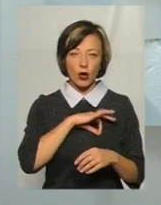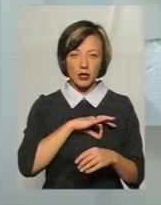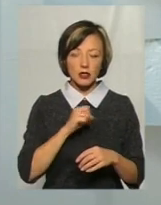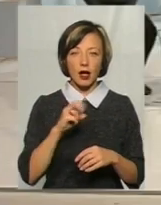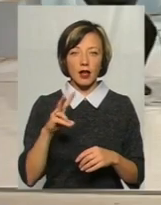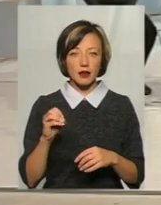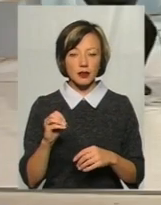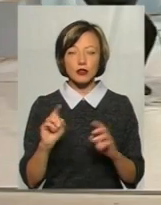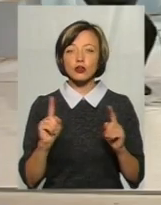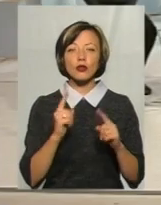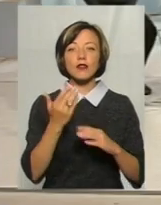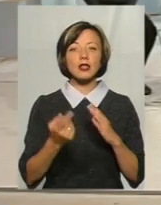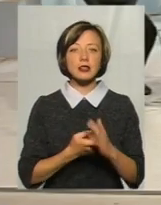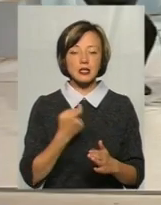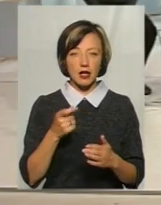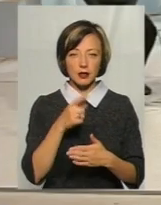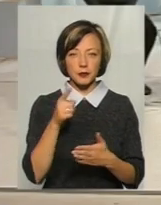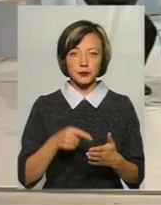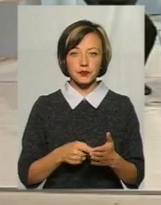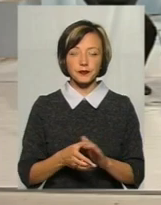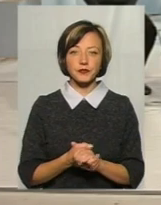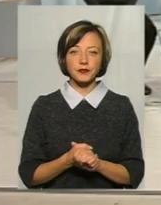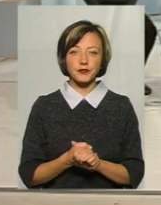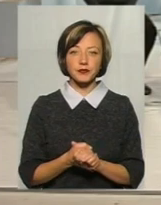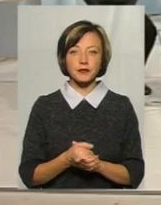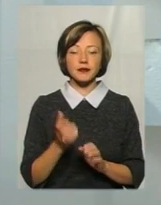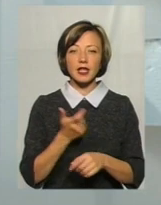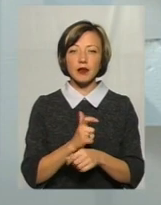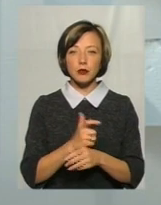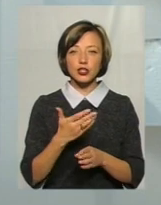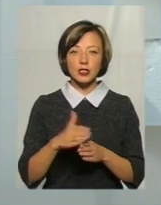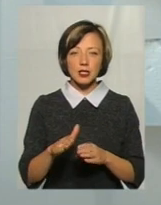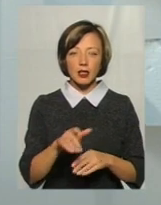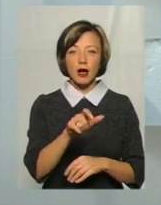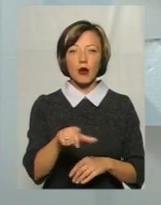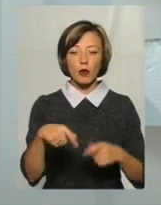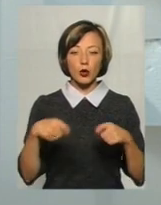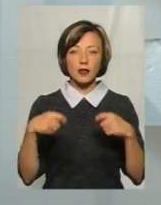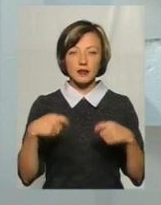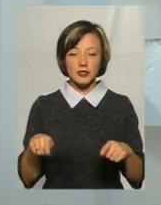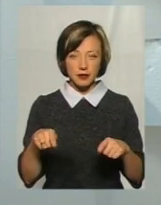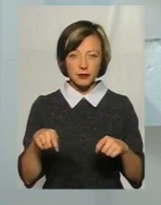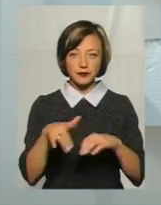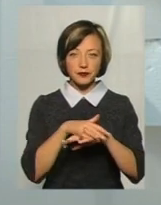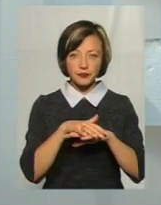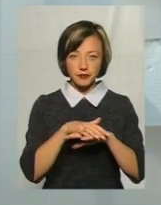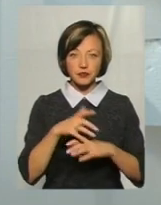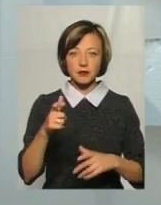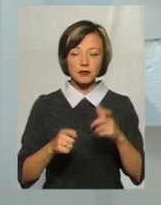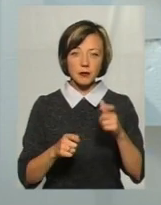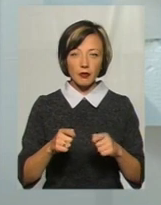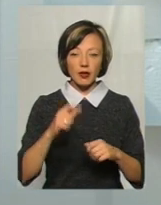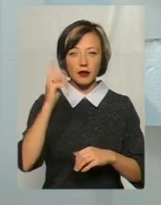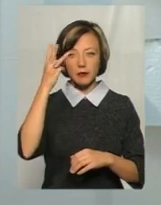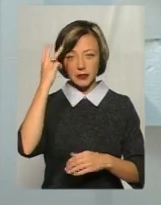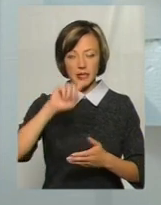До речі, що ви дізналися? Що більша частина продавців, яка присутня на ринку молока в містах